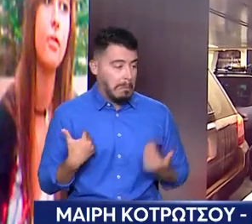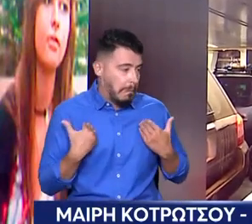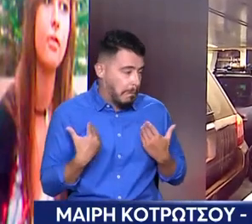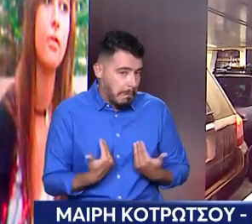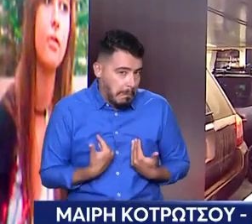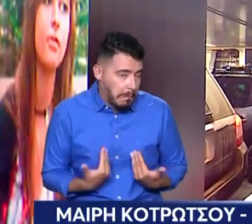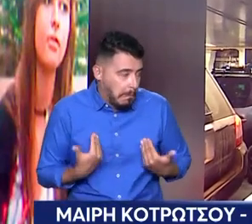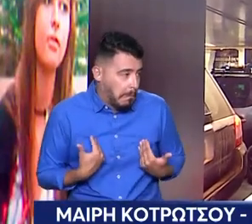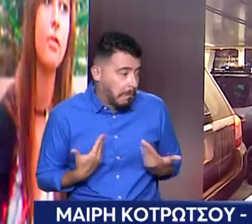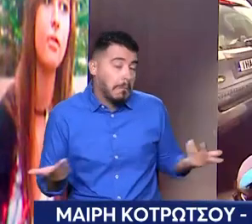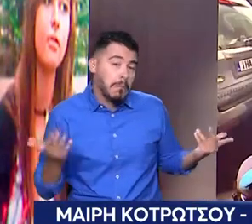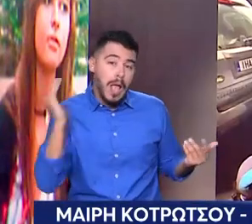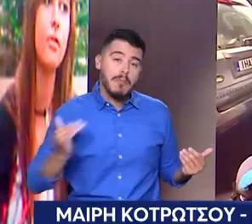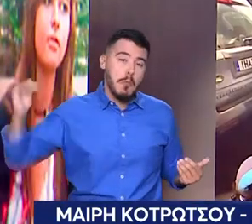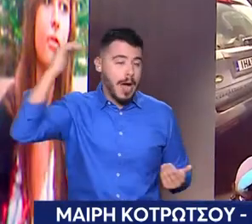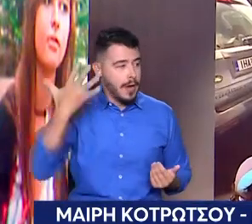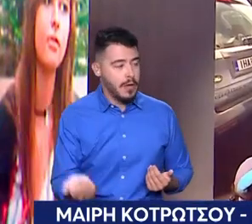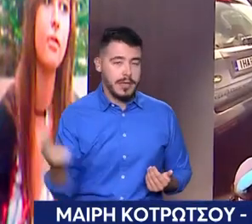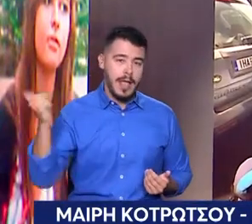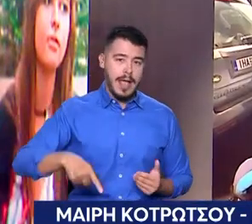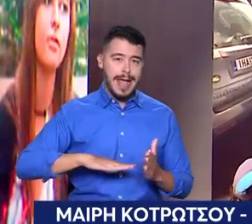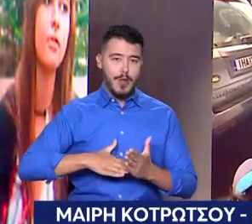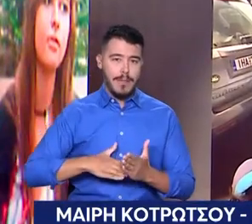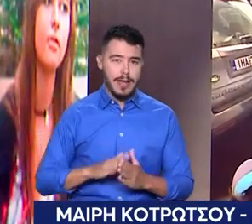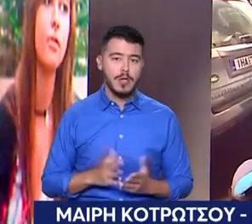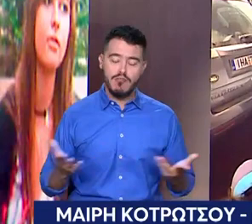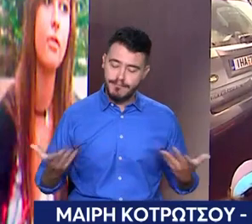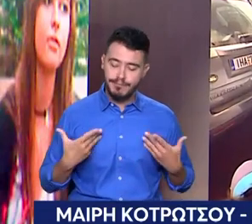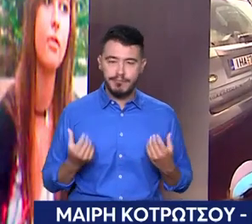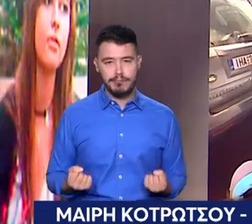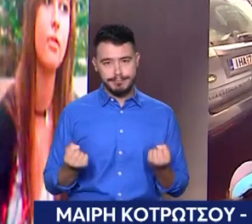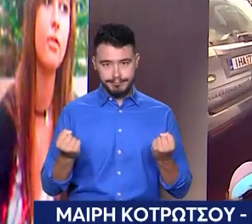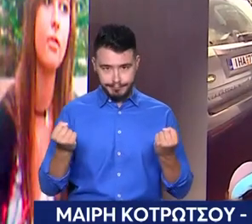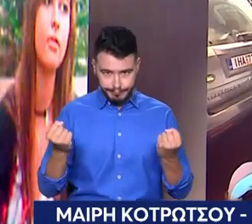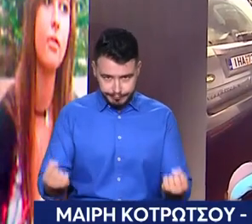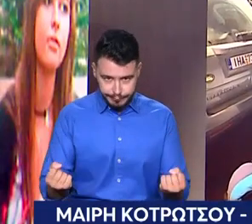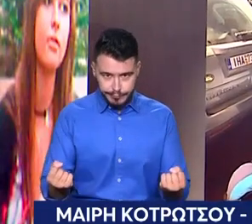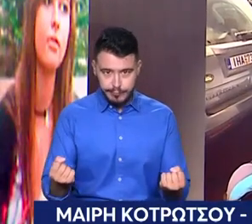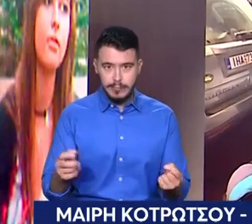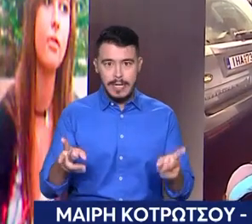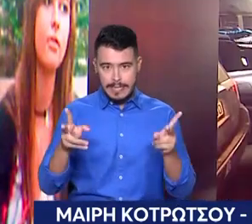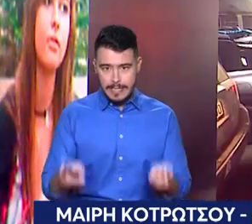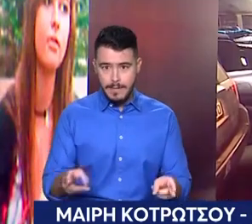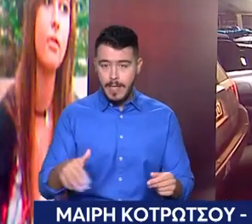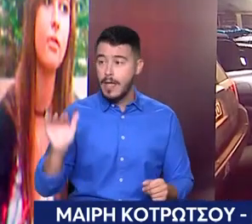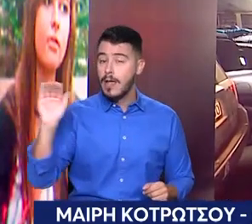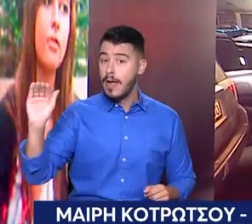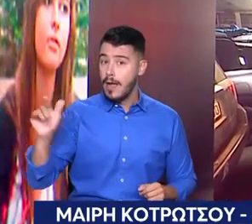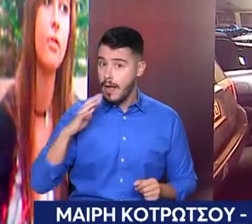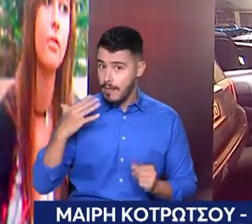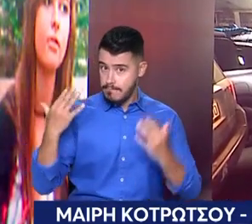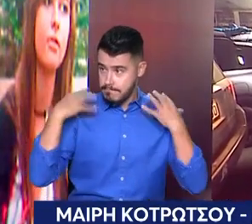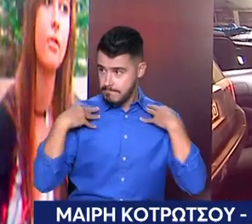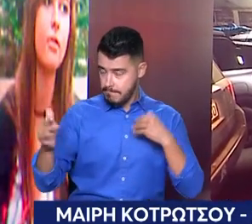υπερθυντής, ο ύπαρχος. Πού τος λέω και μου δείχνει την πουκαπόρτα. Βγαίνοντας λοιπόν με το αυτοκίνητο, θα ματάσω πουκαπόρτα, λέω είσαι στο ύπαρχος, ναι.